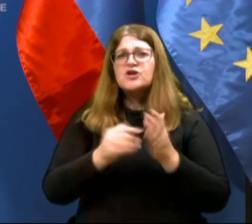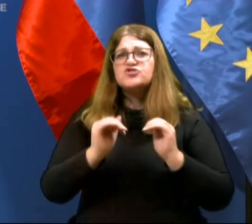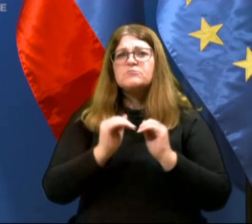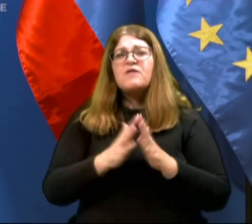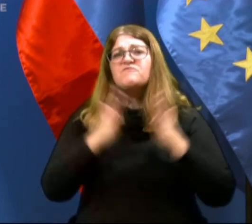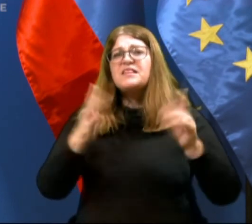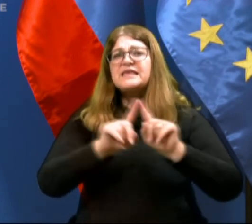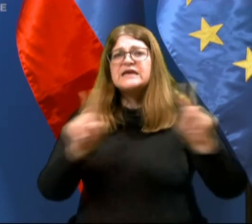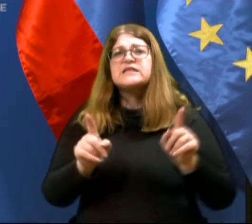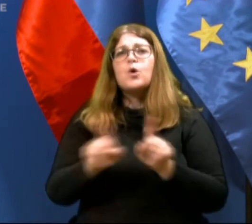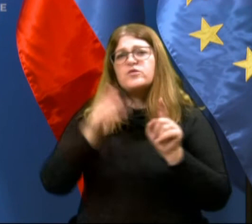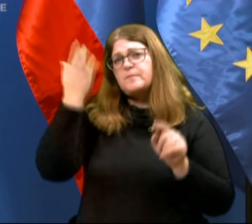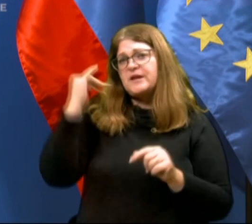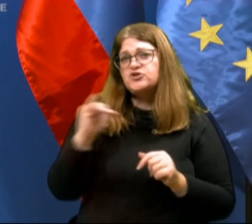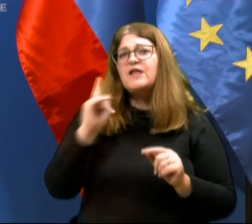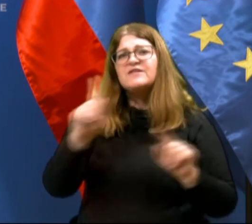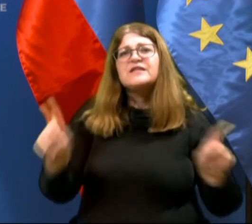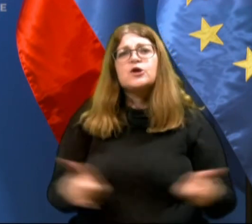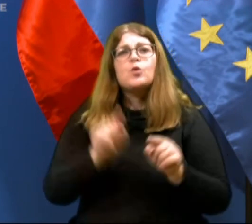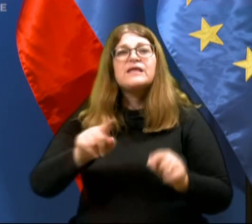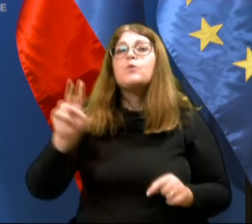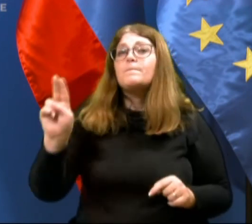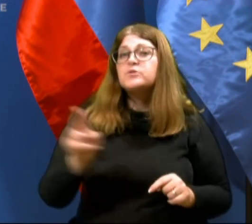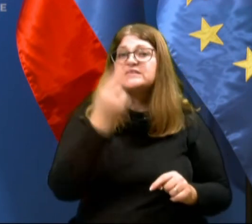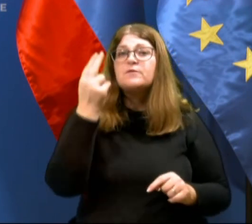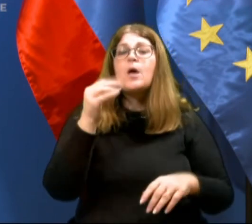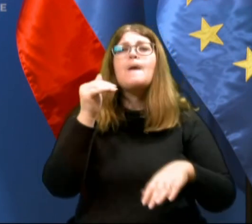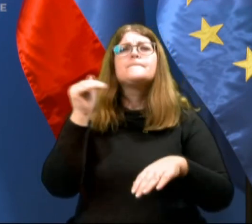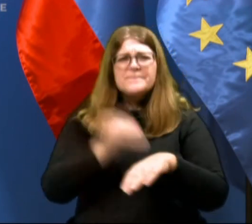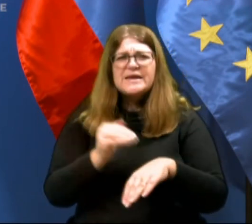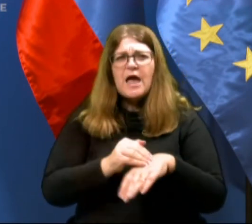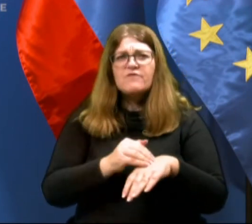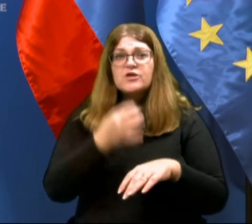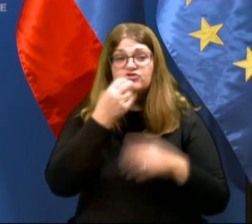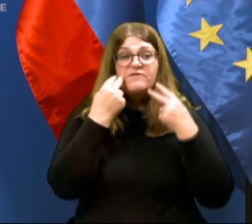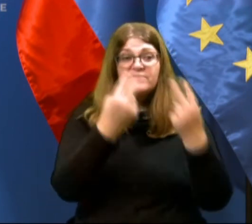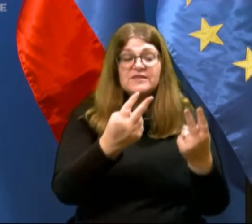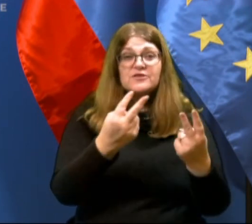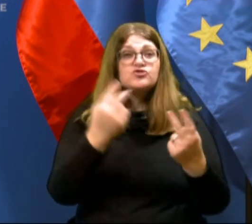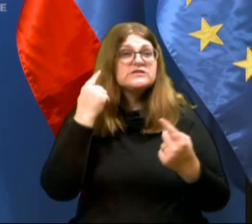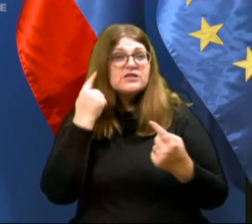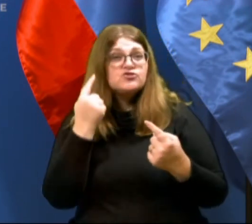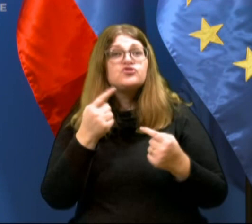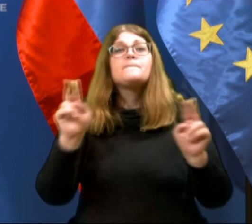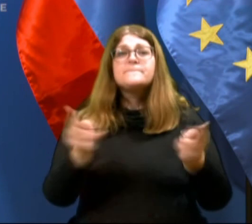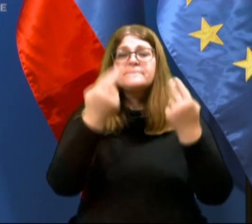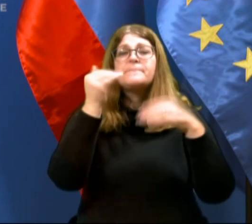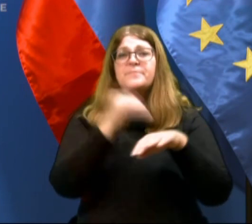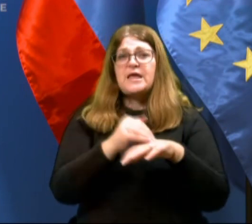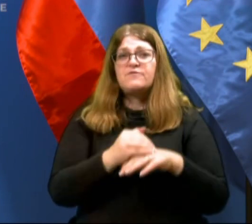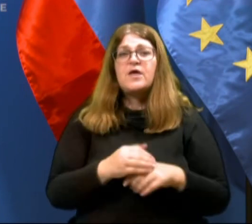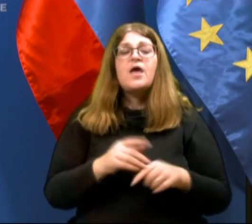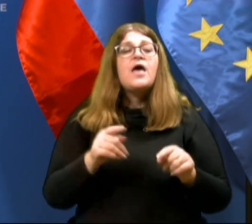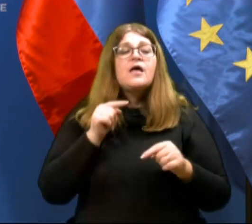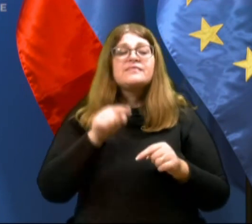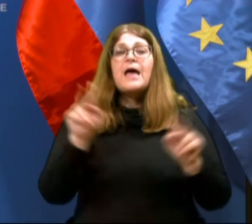odstopa ne glede na pretekla leta, vendar kljub temu pozivamo k prijavi nasilja. Poziv je namenjen žrtvam pa tudi ali pa